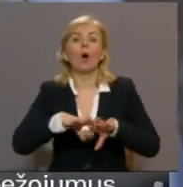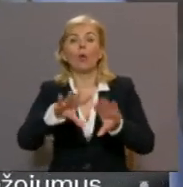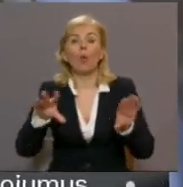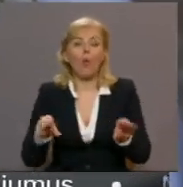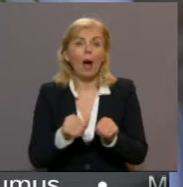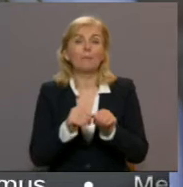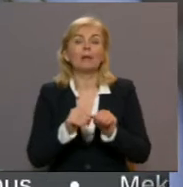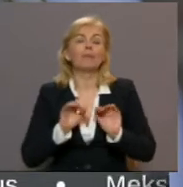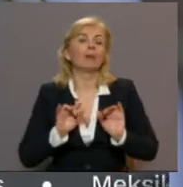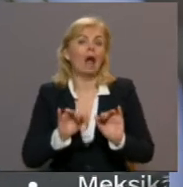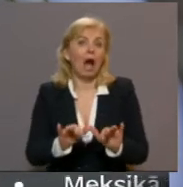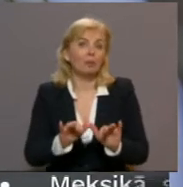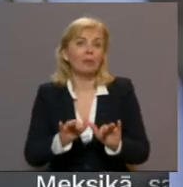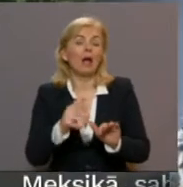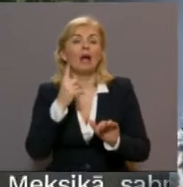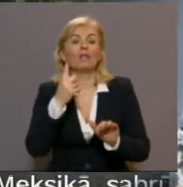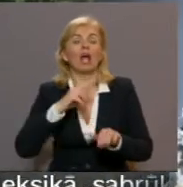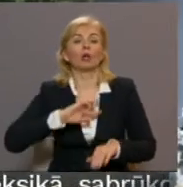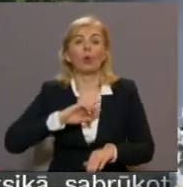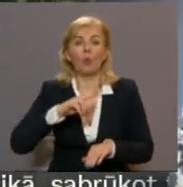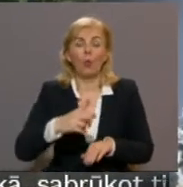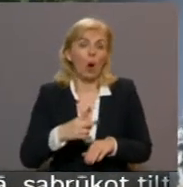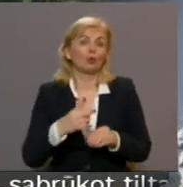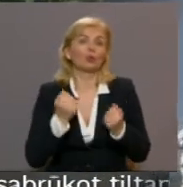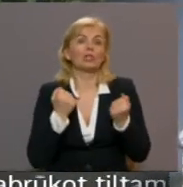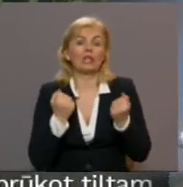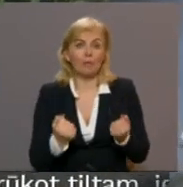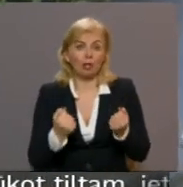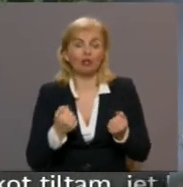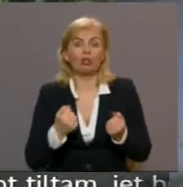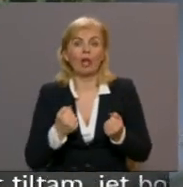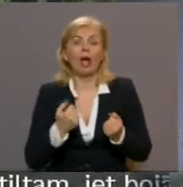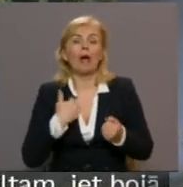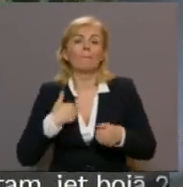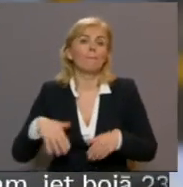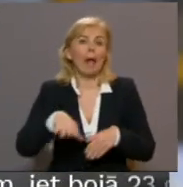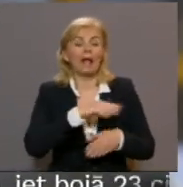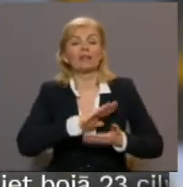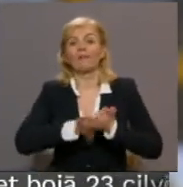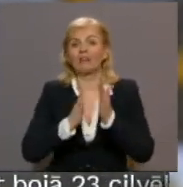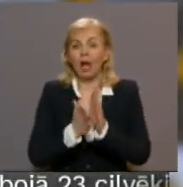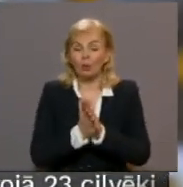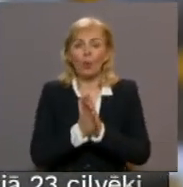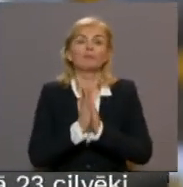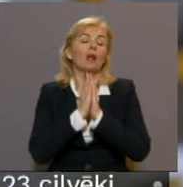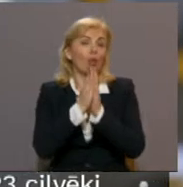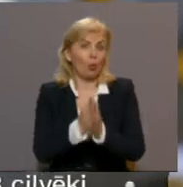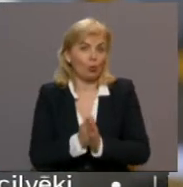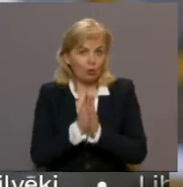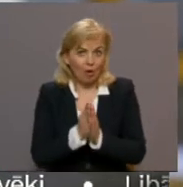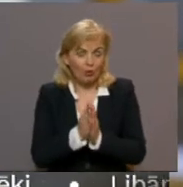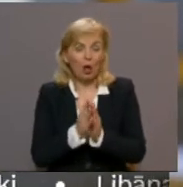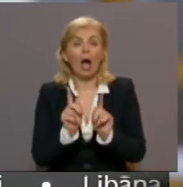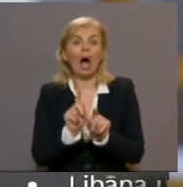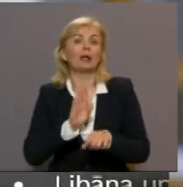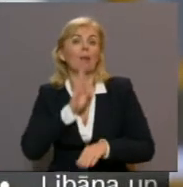darbībām, uz kopīgu vienam otru stiprināšanu. Mēs vienojāmies gan lūkšanā, gan lūkšanu